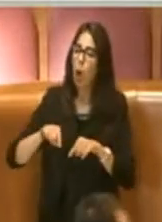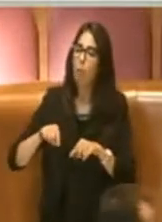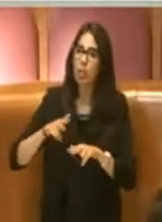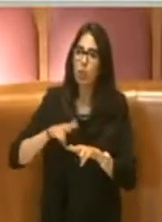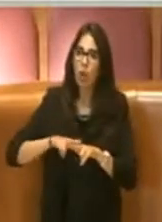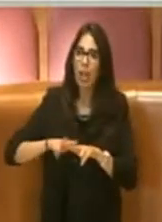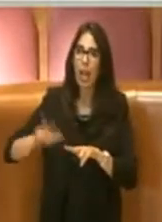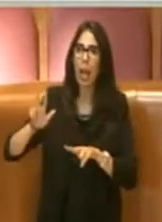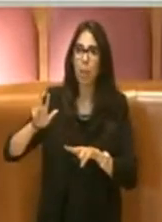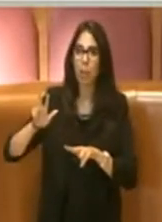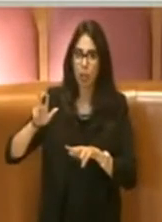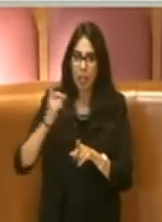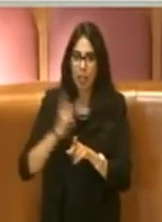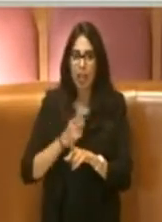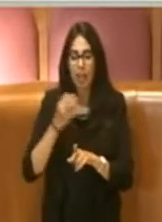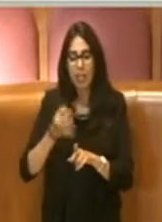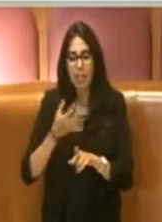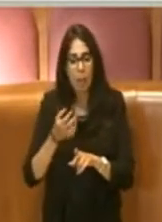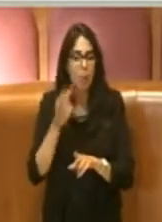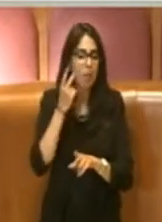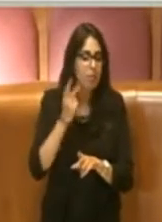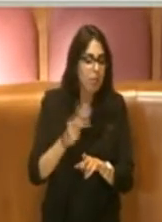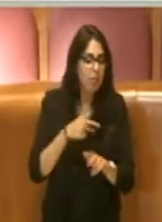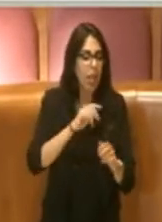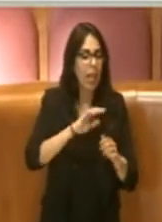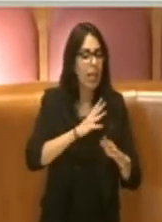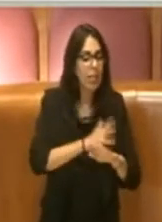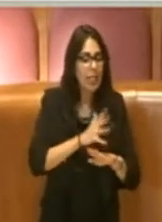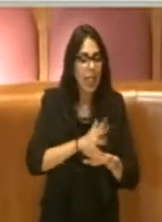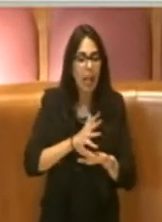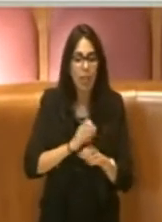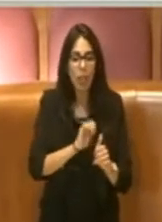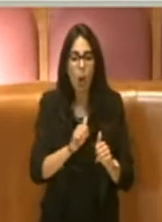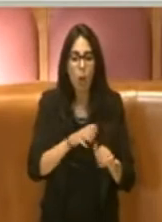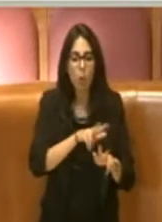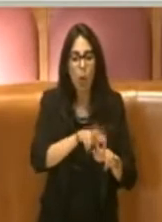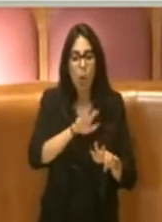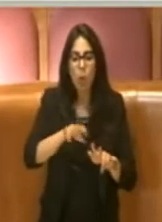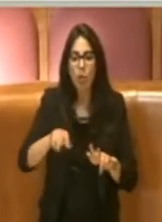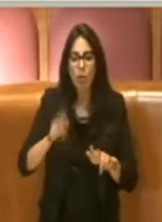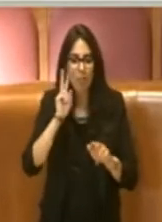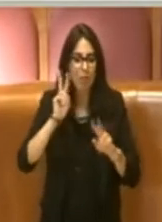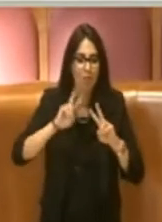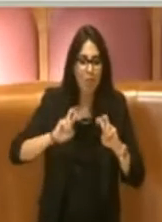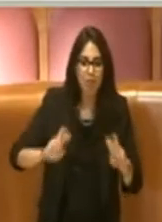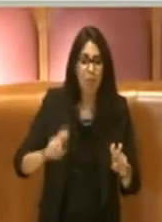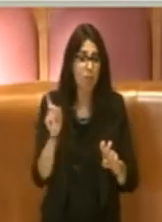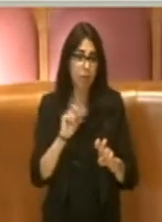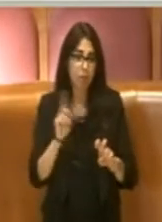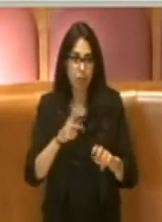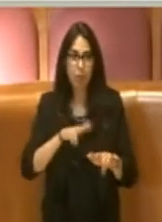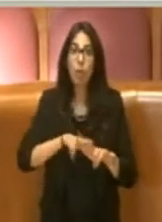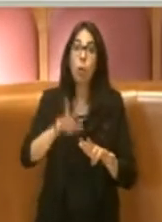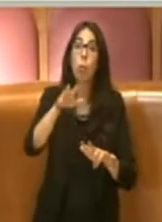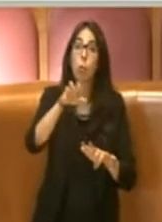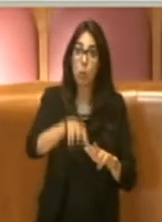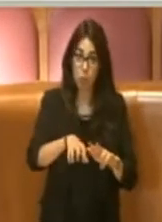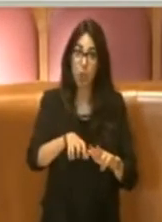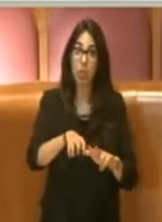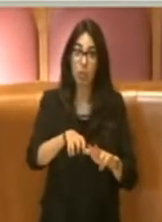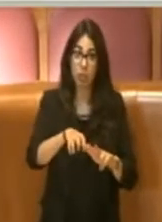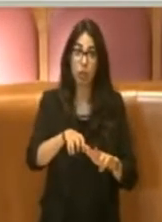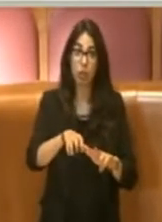all'interno dei singoli municipi, per cui il municipio opportunamente ha